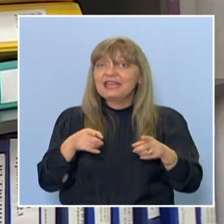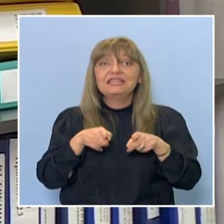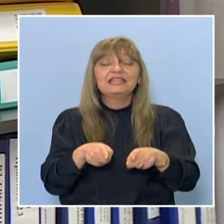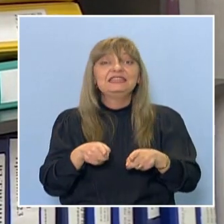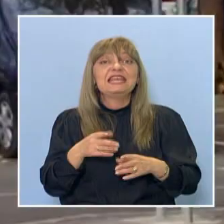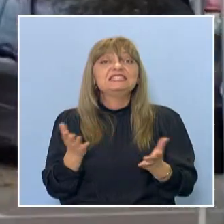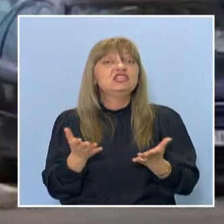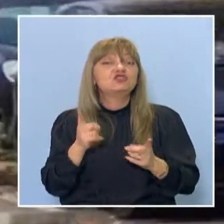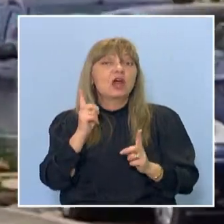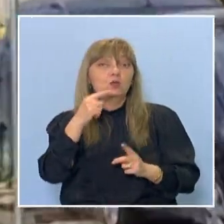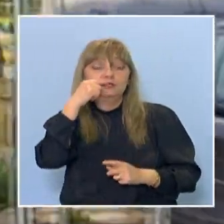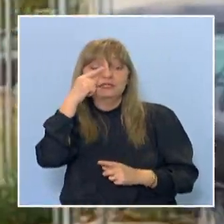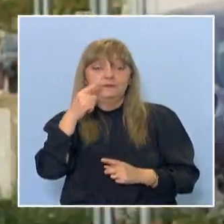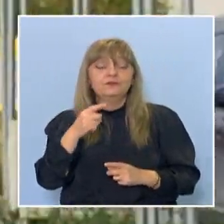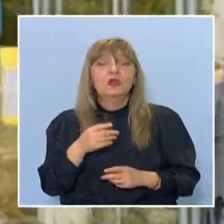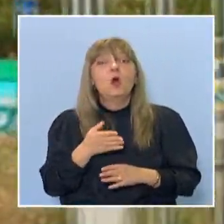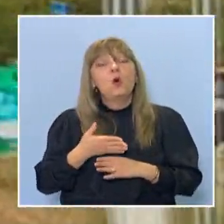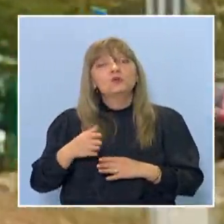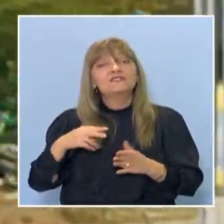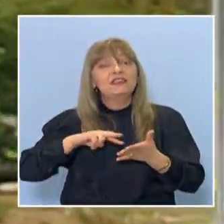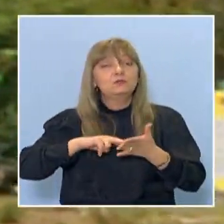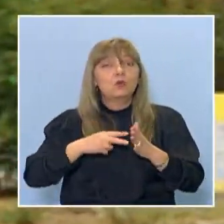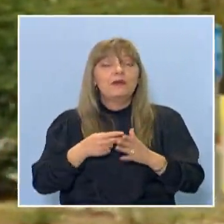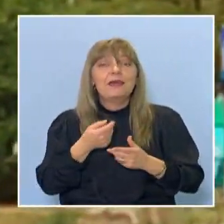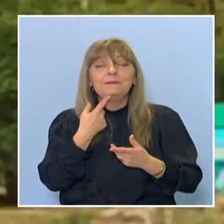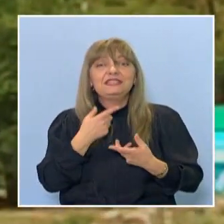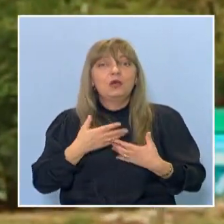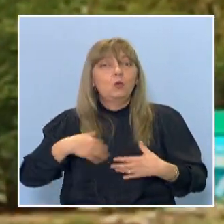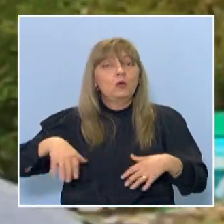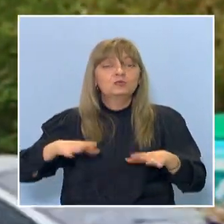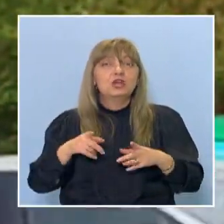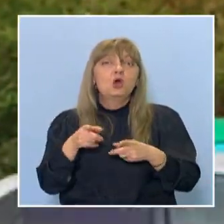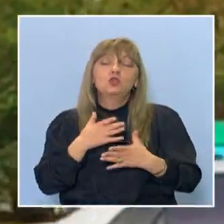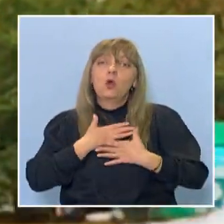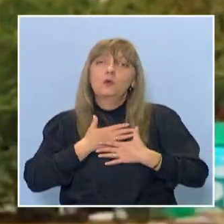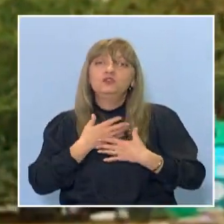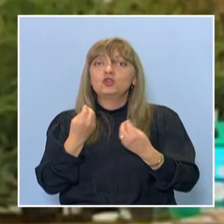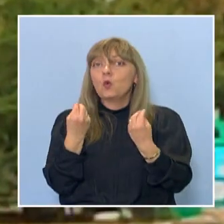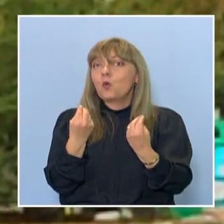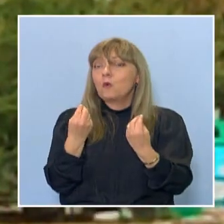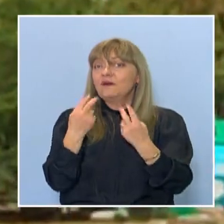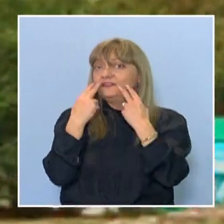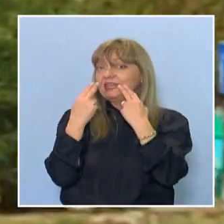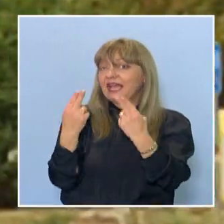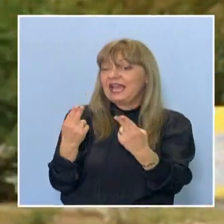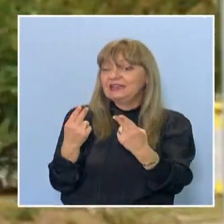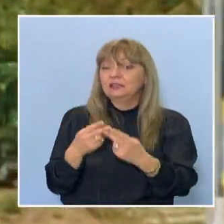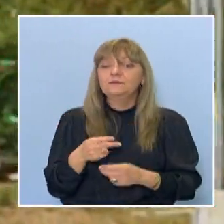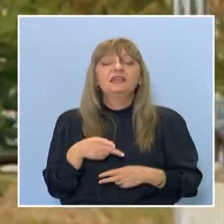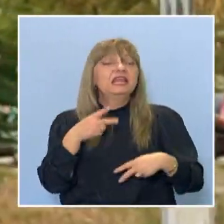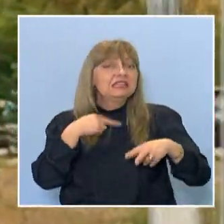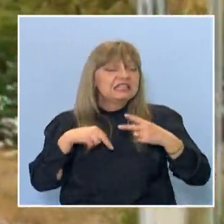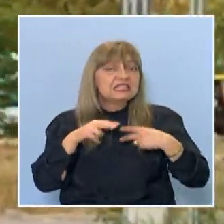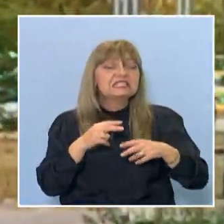които са важни. Освен проблемите край себе си, Дилян обича и хубавите гледки, които снима докато се разхожда. Друго негово хоби е търсенето и